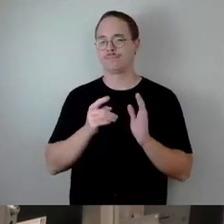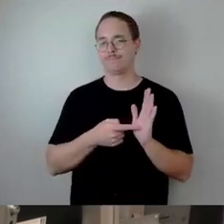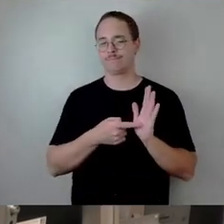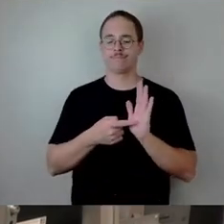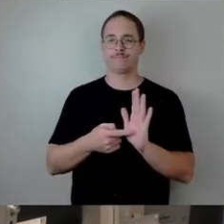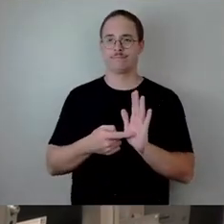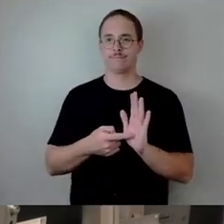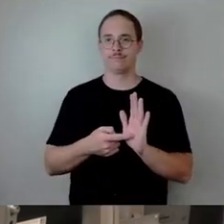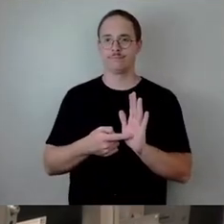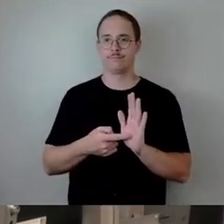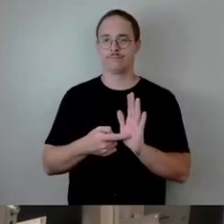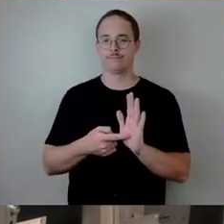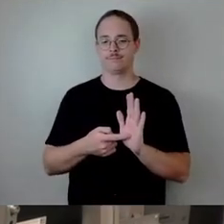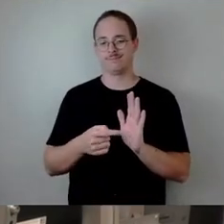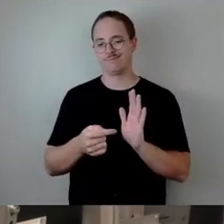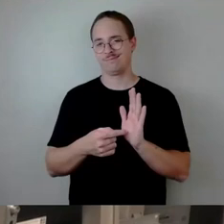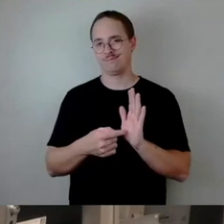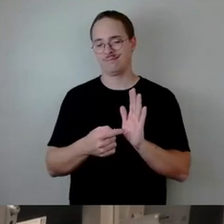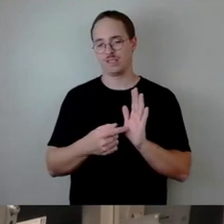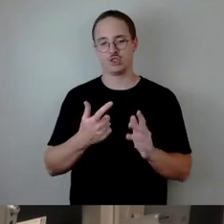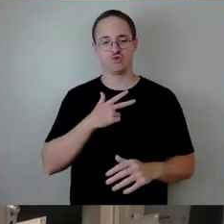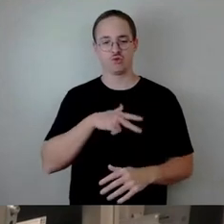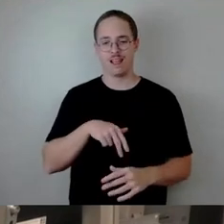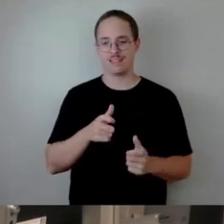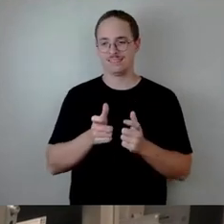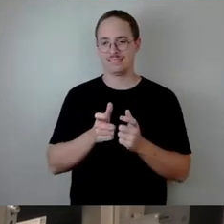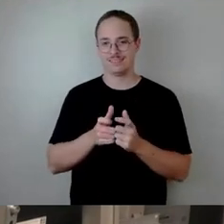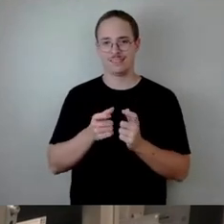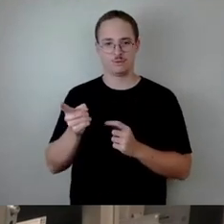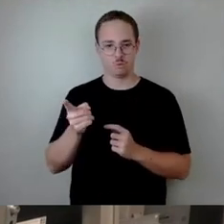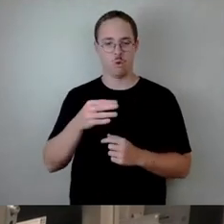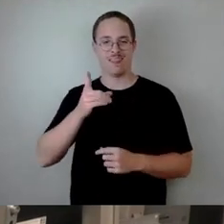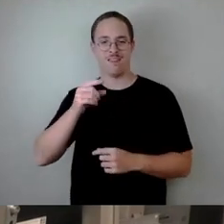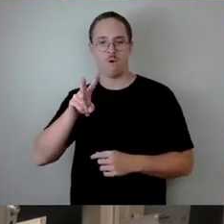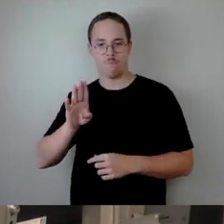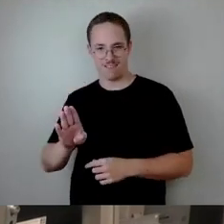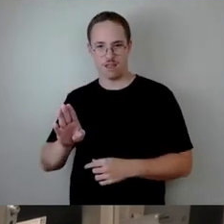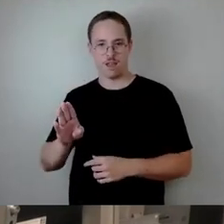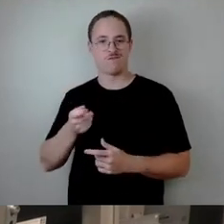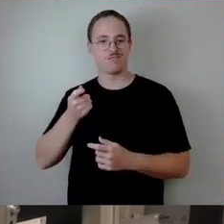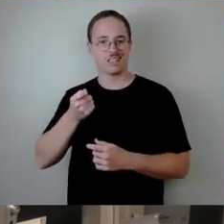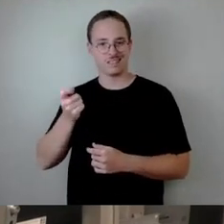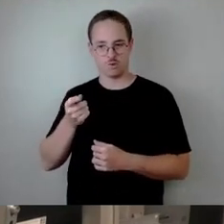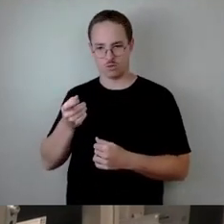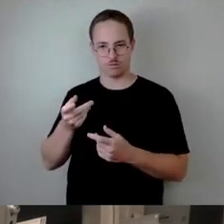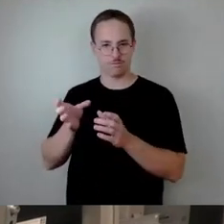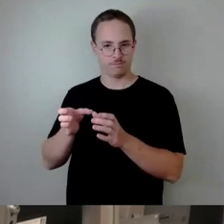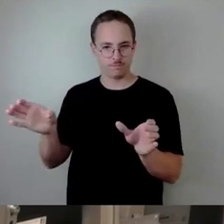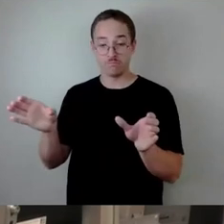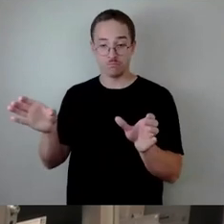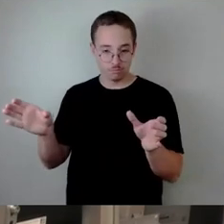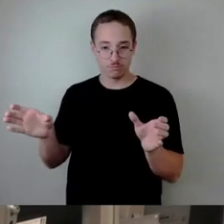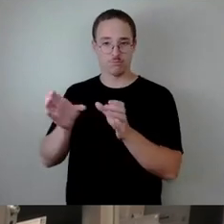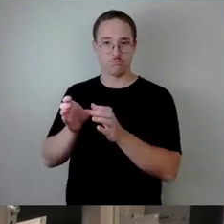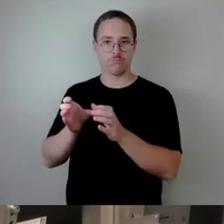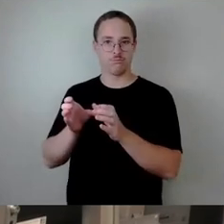Sozialticket losgelöst ist von der restlichen DVB-Finanzierung. Wir wissen, wenn wir beim Sozialticket Dinge runternehmen, hat